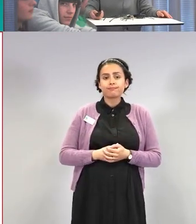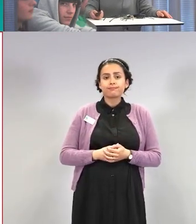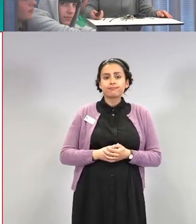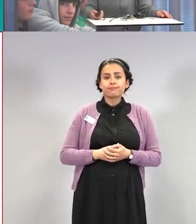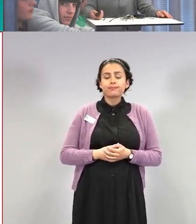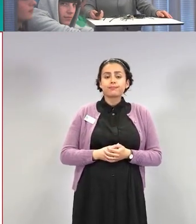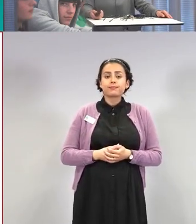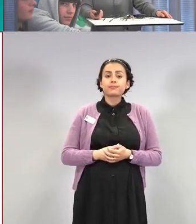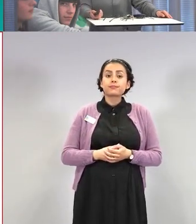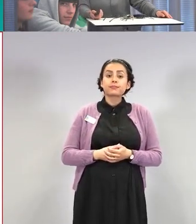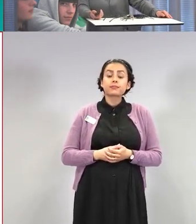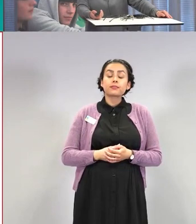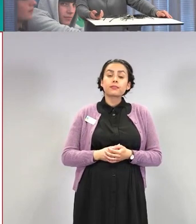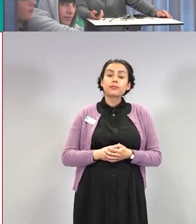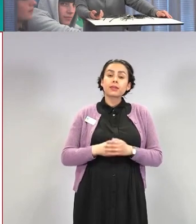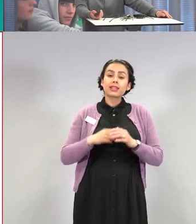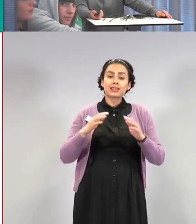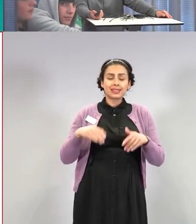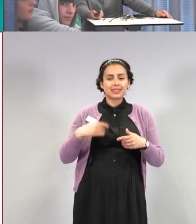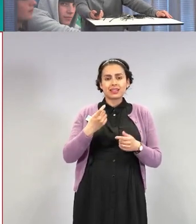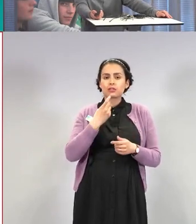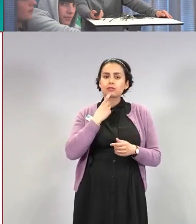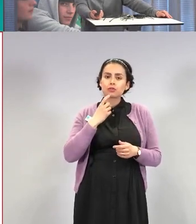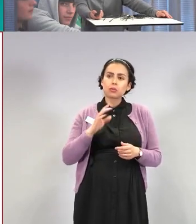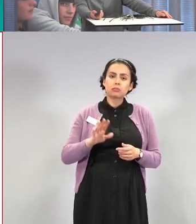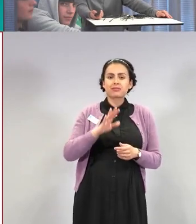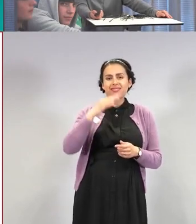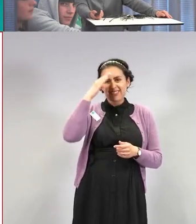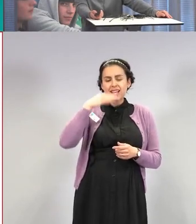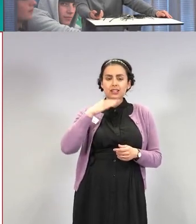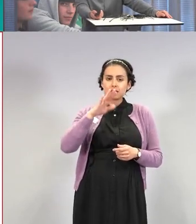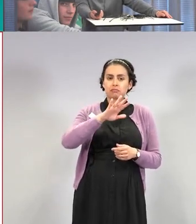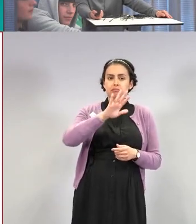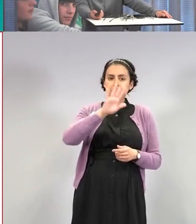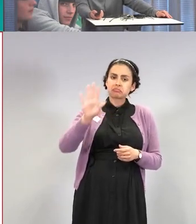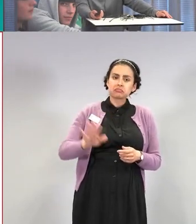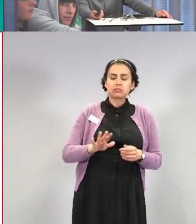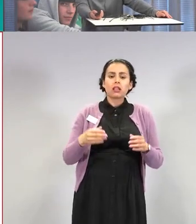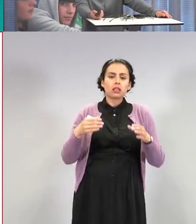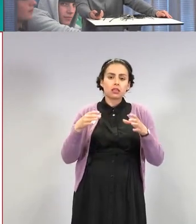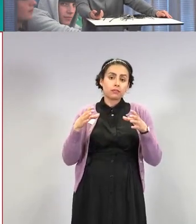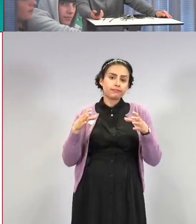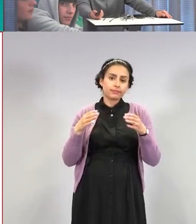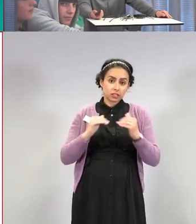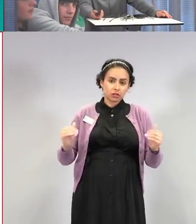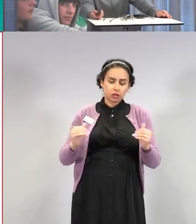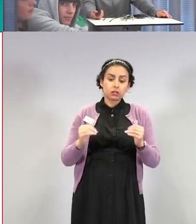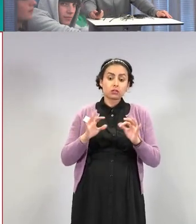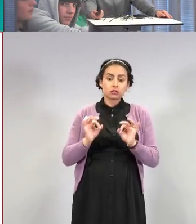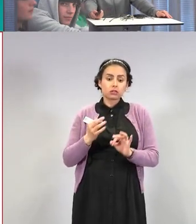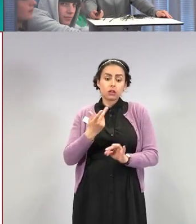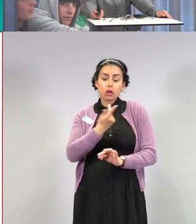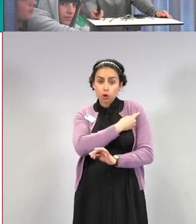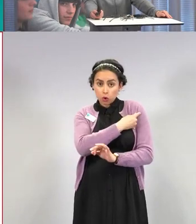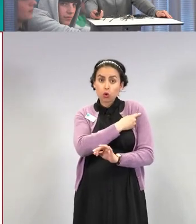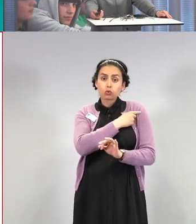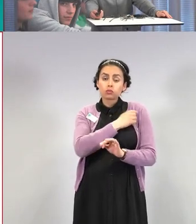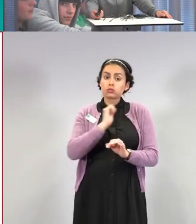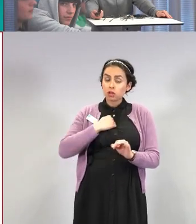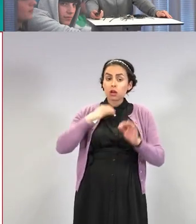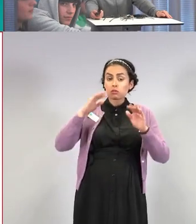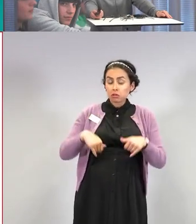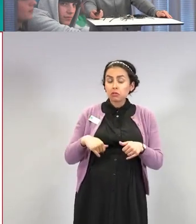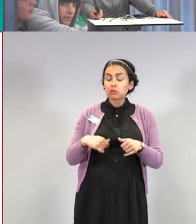Tämä oli vähän väestötasolla, mutta sitten rokotteiden vaikuttavuus rokotetuilla. Voiko rokotteesta huolimatta